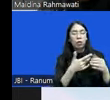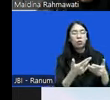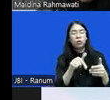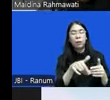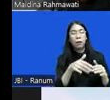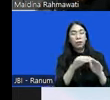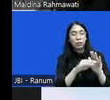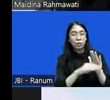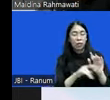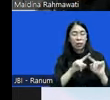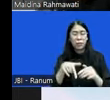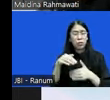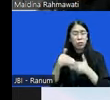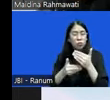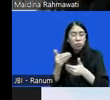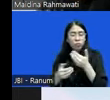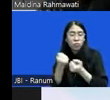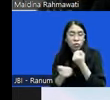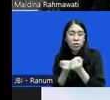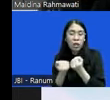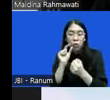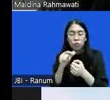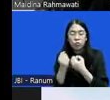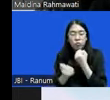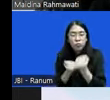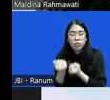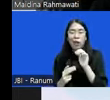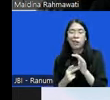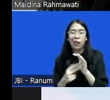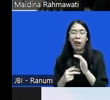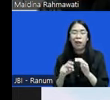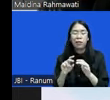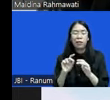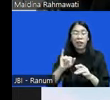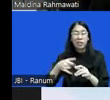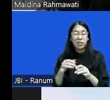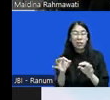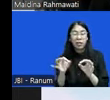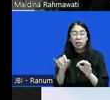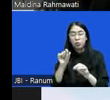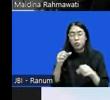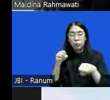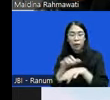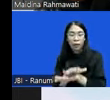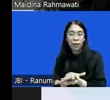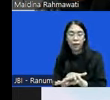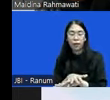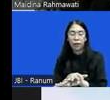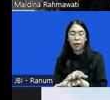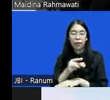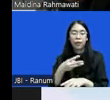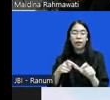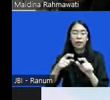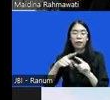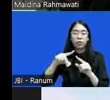formil tidak ada upaya untuk mengupayakan nilai-nilai restoratif justice itu terjadi di dalam praktek restoratif justice di